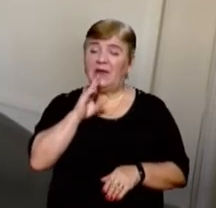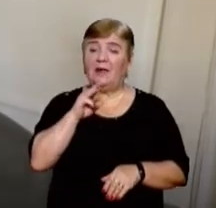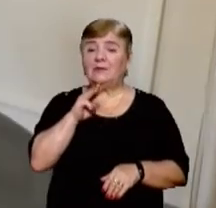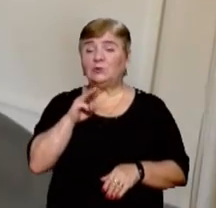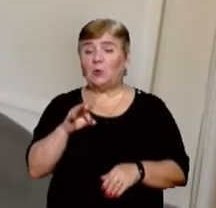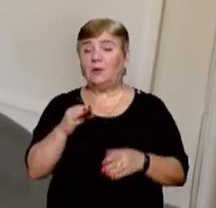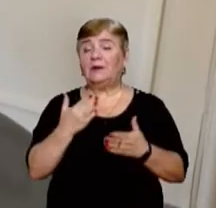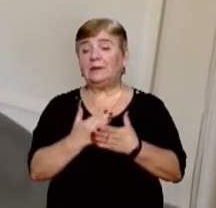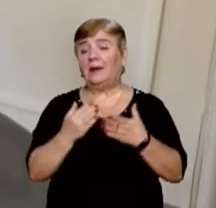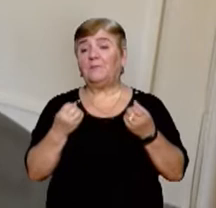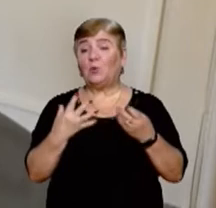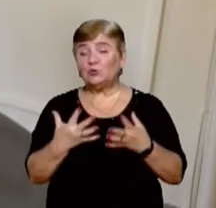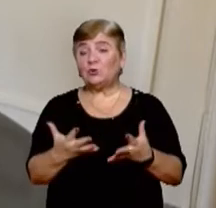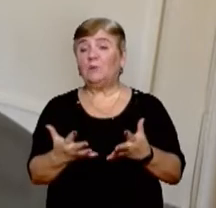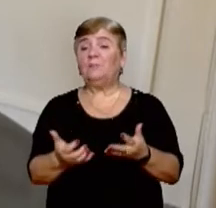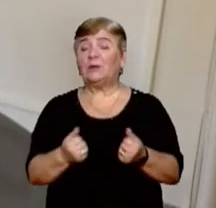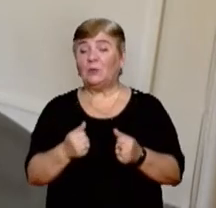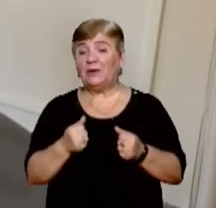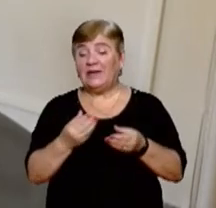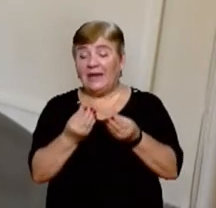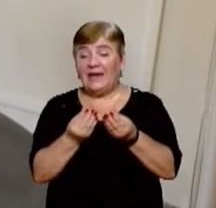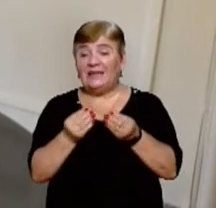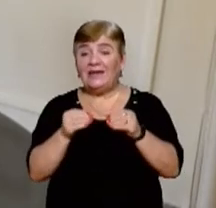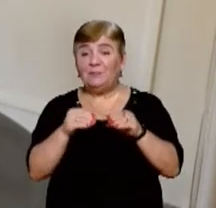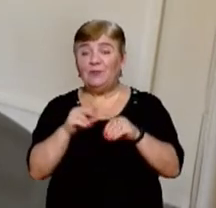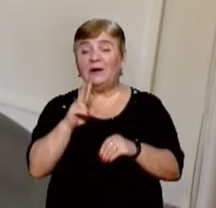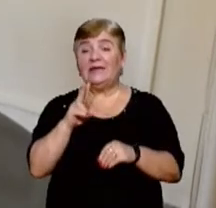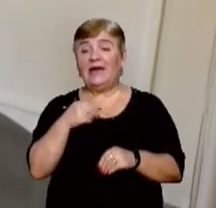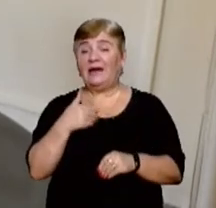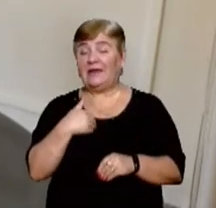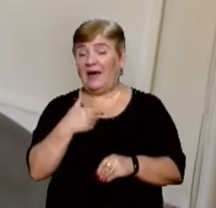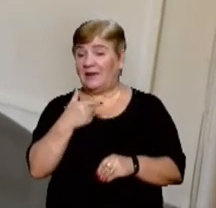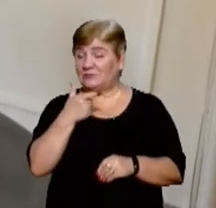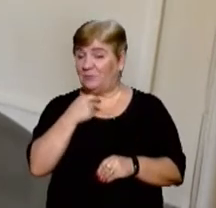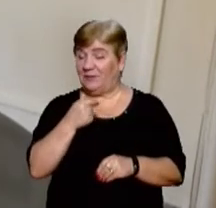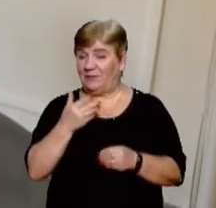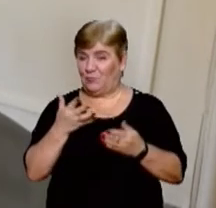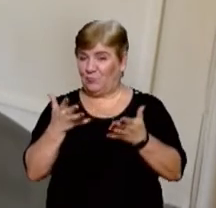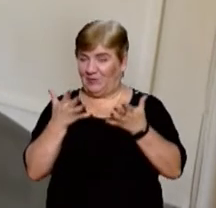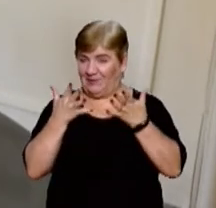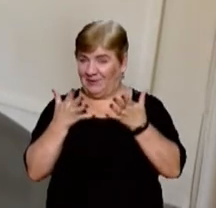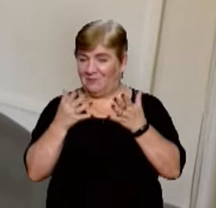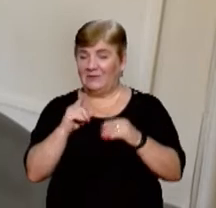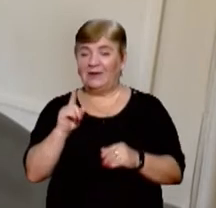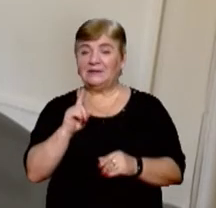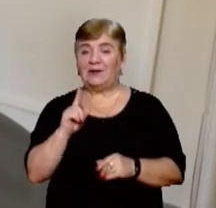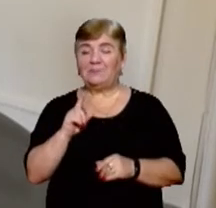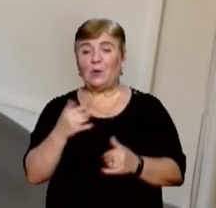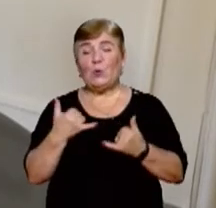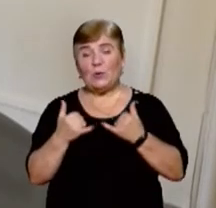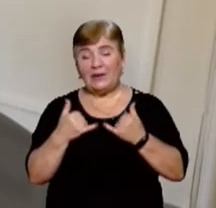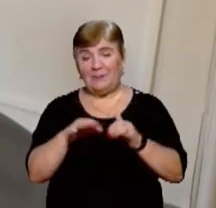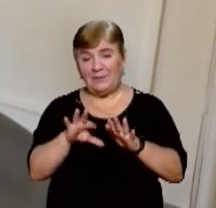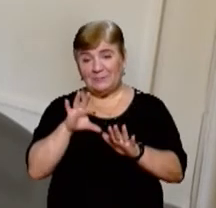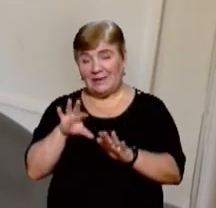я просто беру і ліплю його, як я собі його уявляю. Підбираю собі там кольори